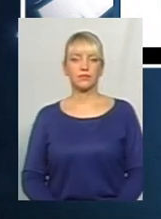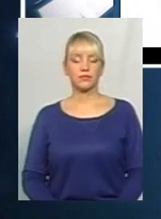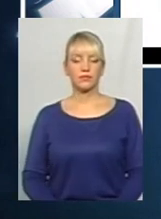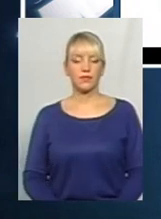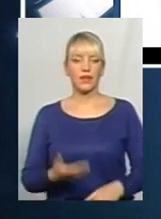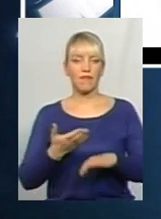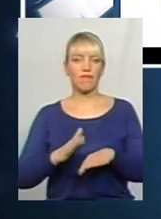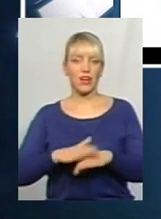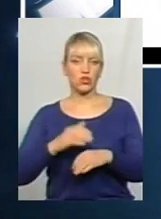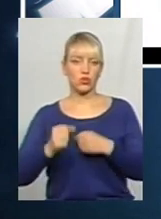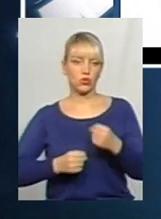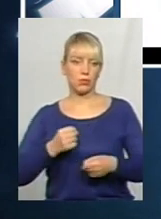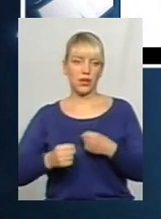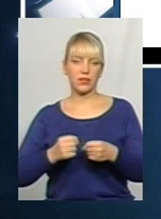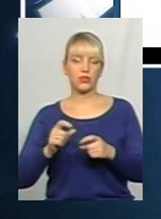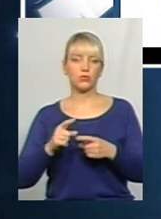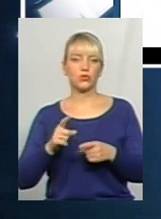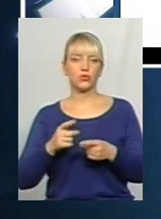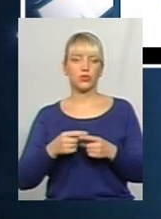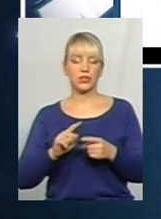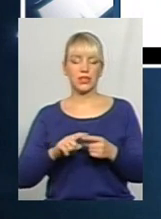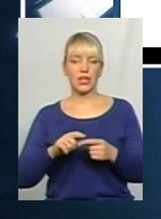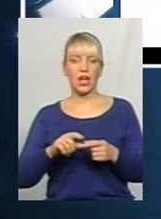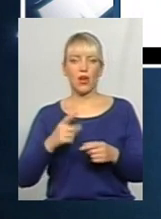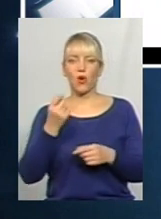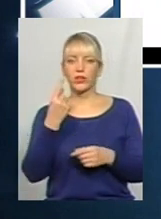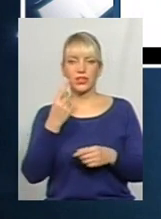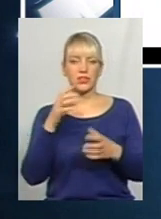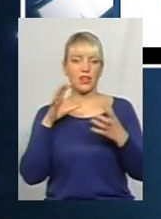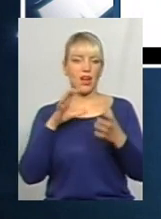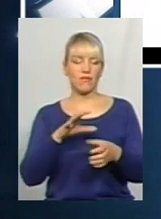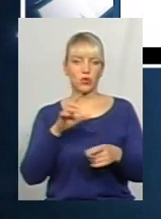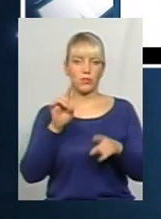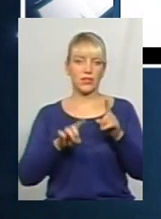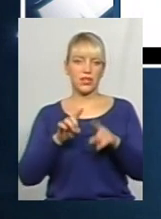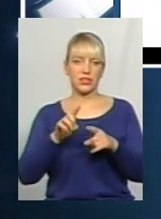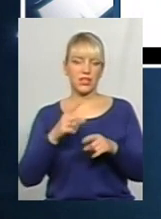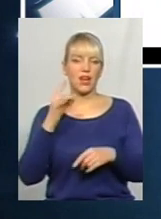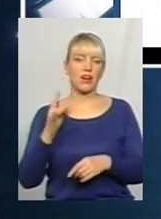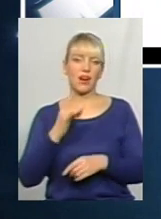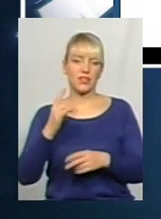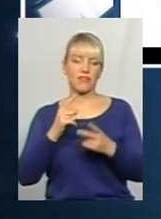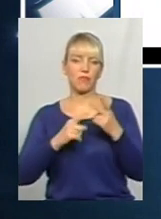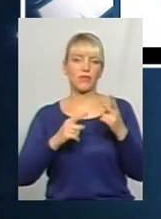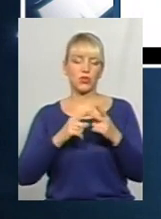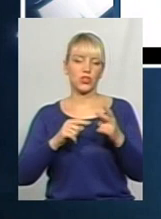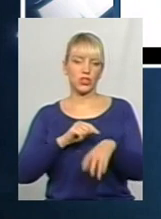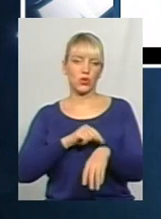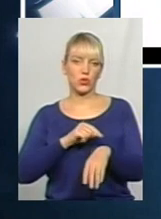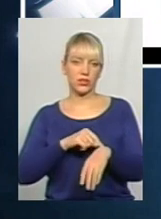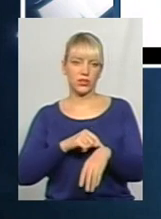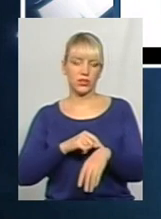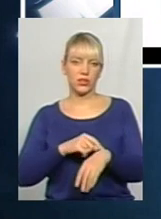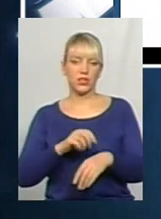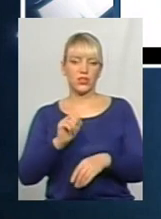важко добратися, тому що один автобус ходить дуже рідко, раз в півтора години, і в нього велика перерва обвідня. З